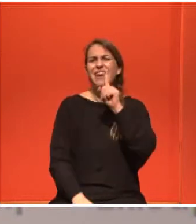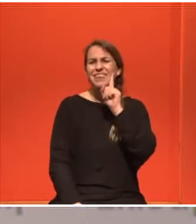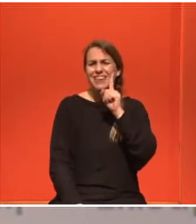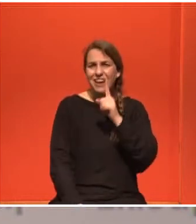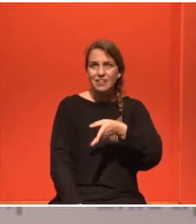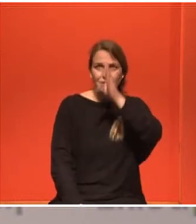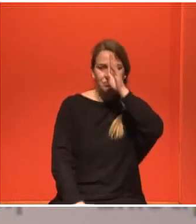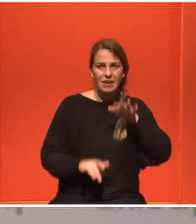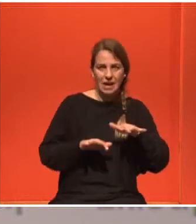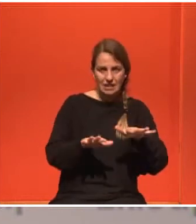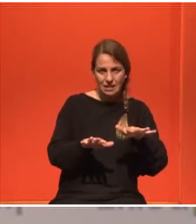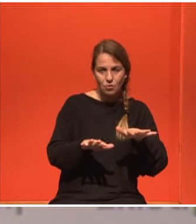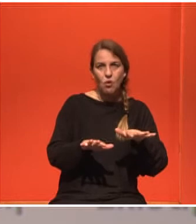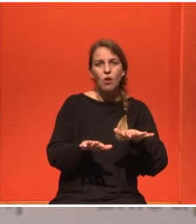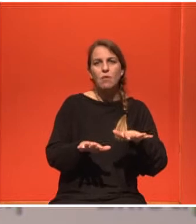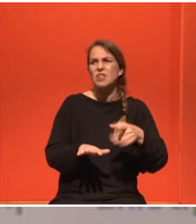πάντα γύρω τους.